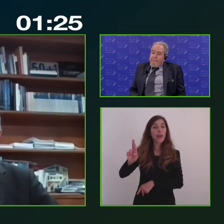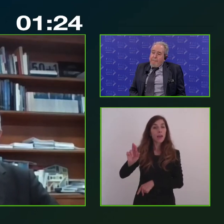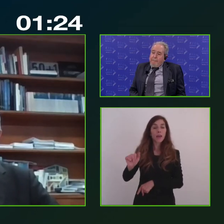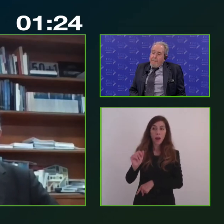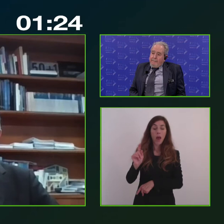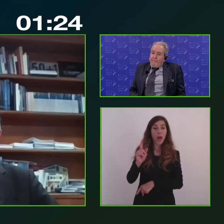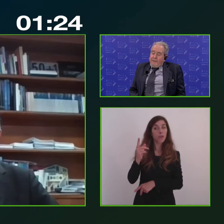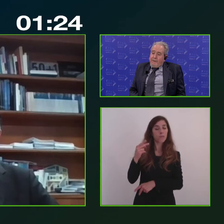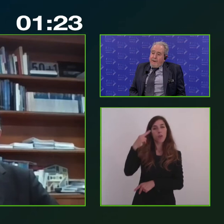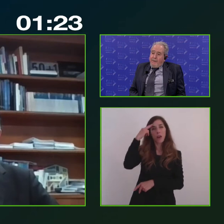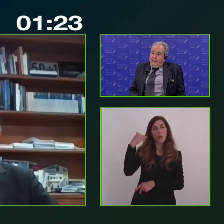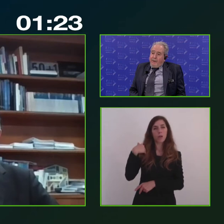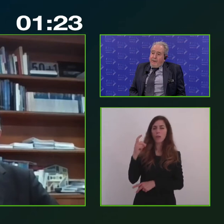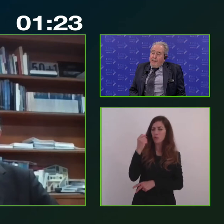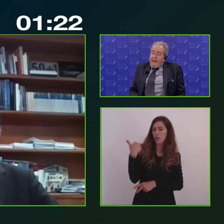nel suo intervento.